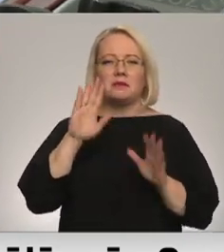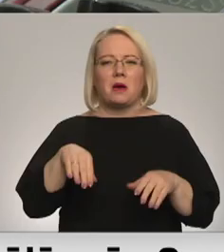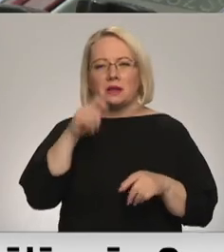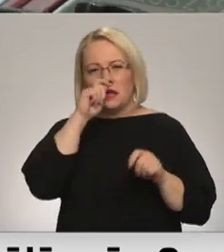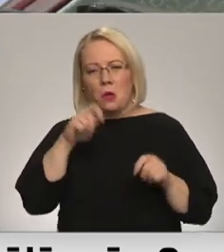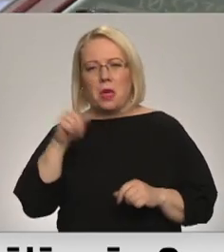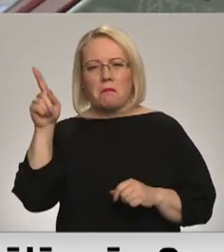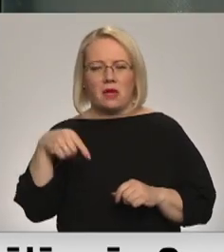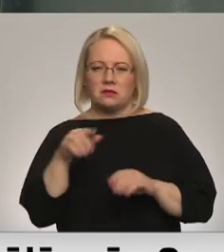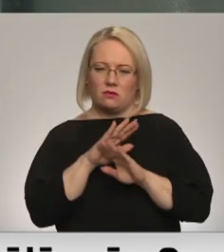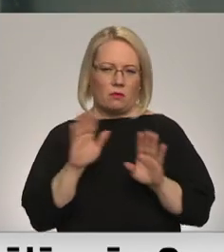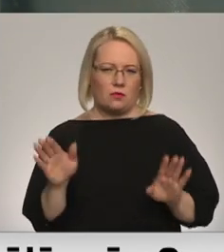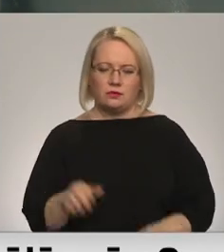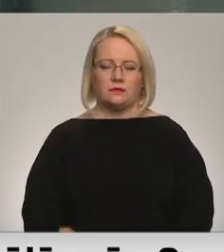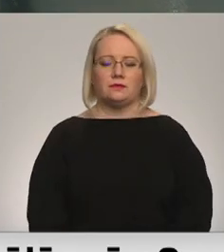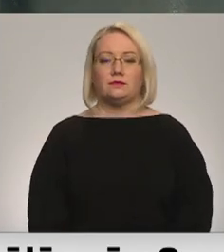piedziņu.